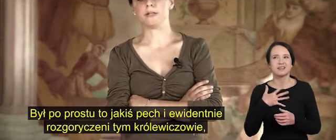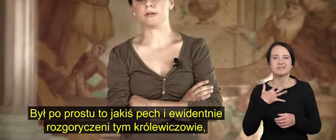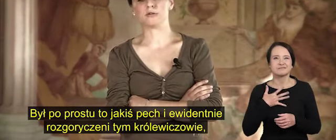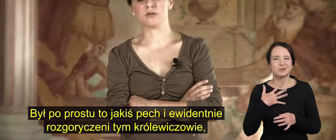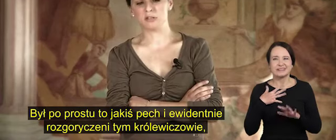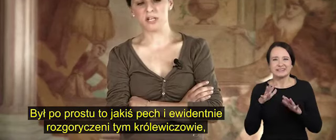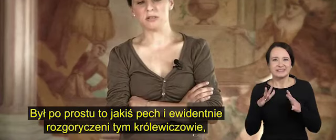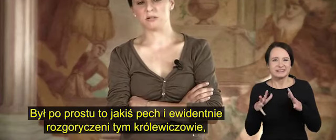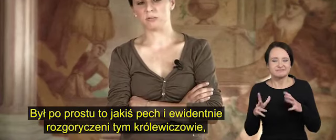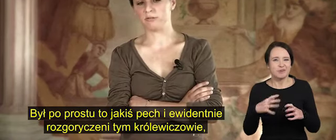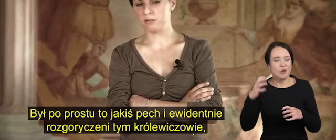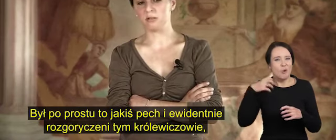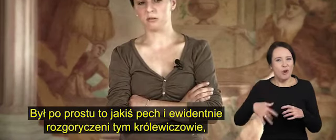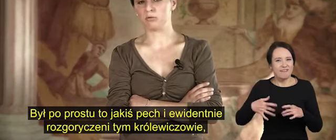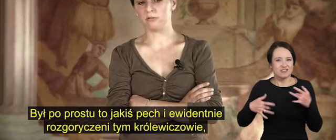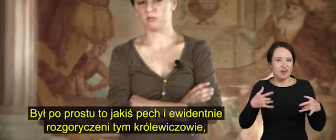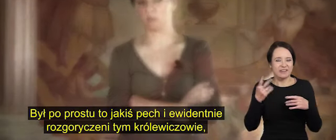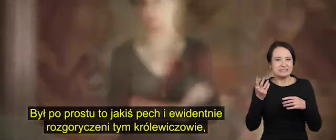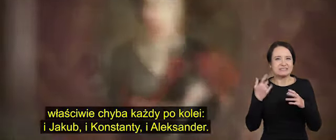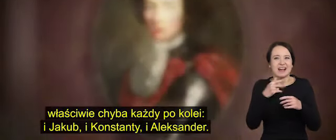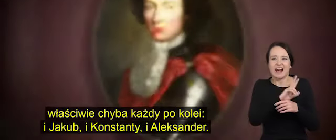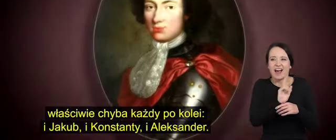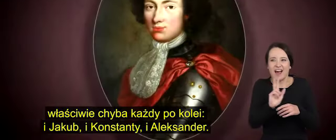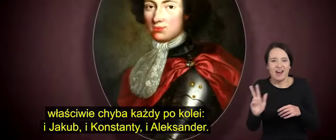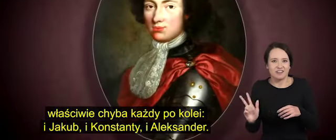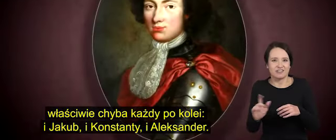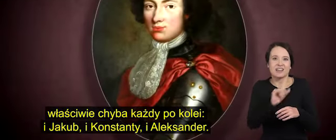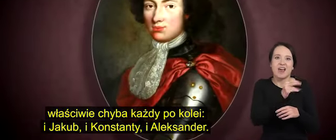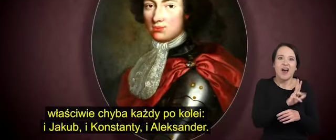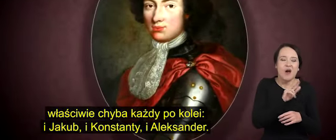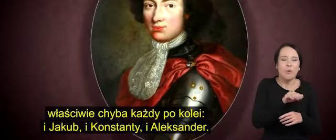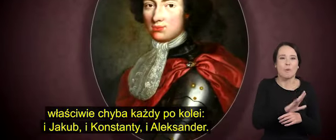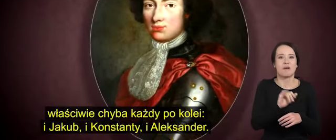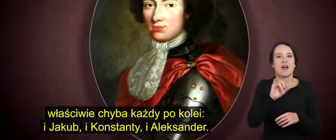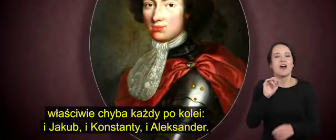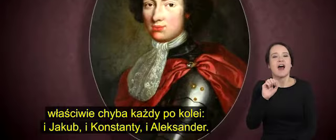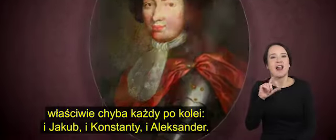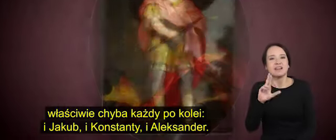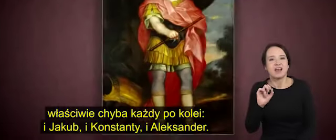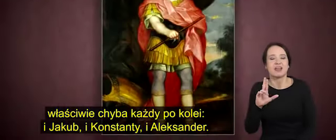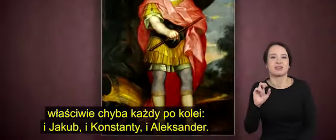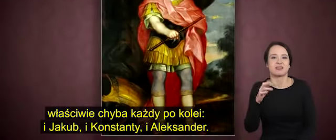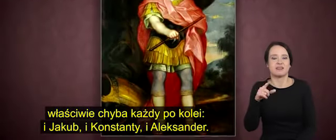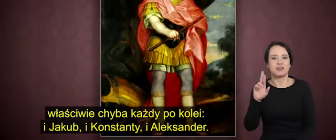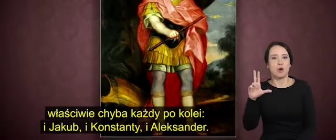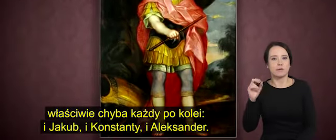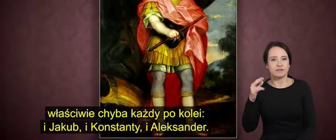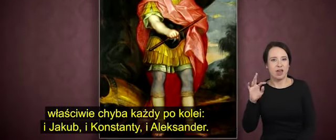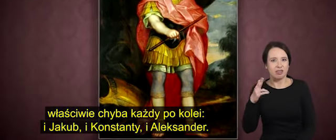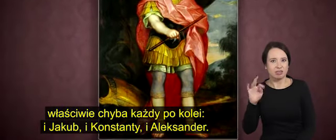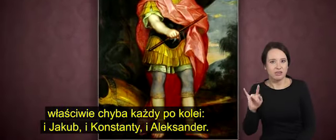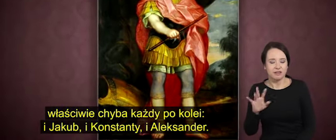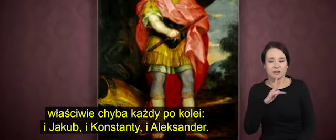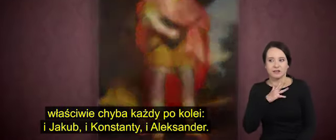I rozgoryczeni tym ewidentnie królewiczowie, właściwie chyba każdy po kolei, i Jakub, i Konstanty, i Aleksander,